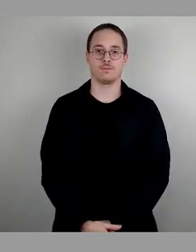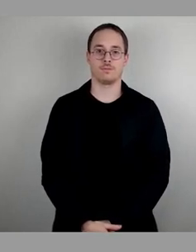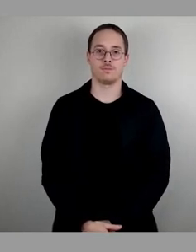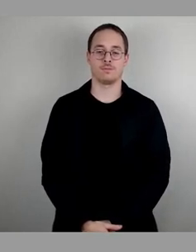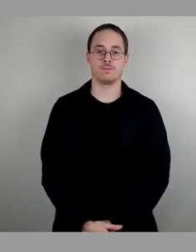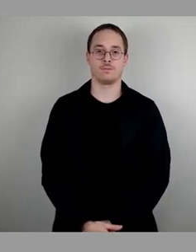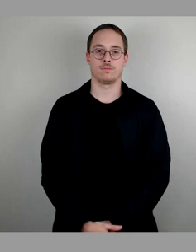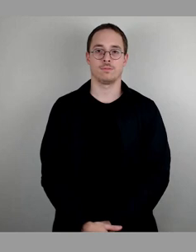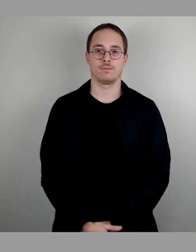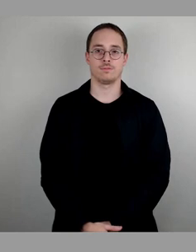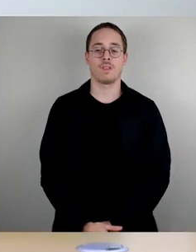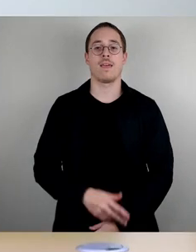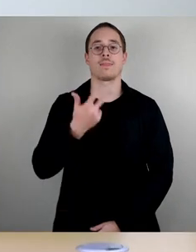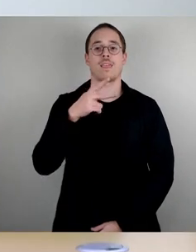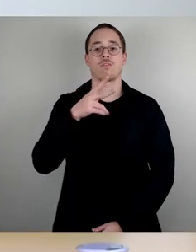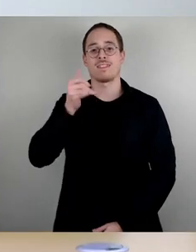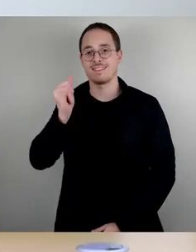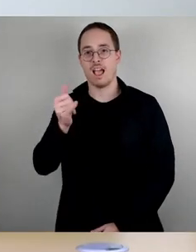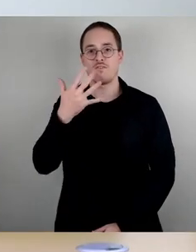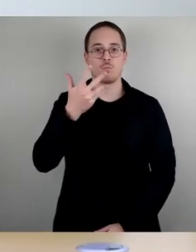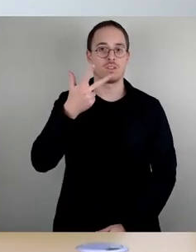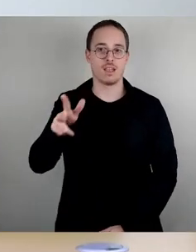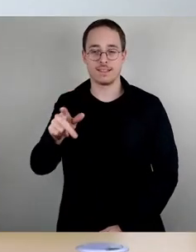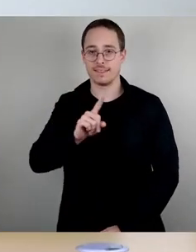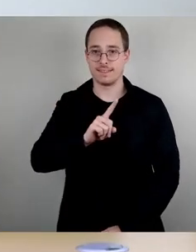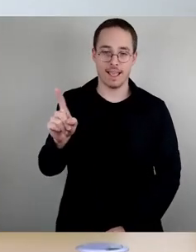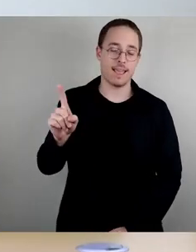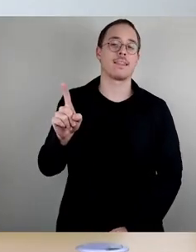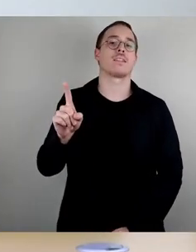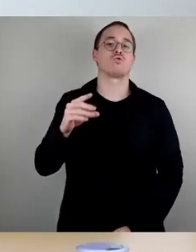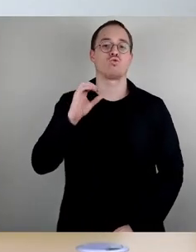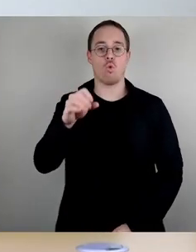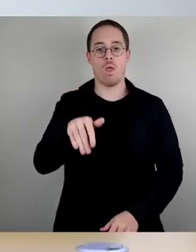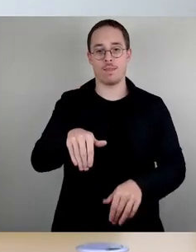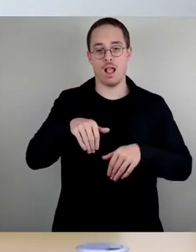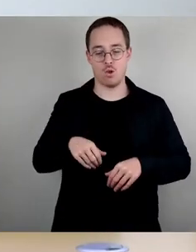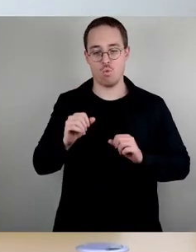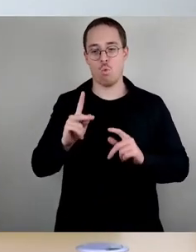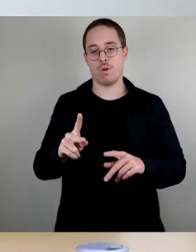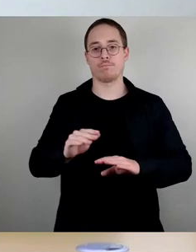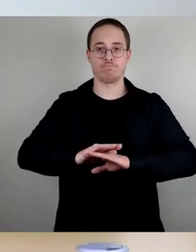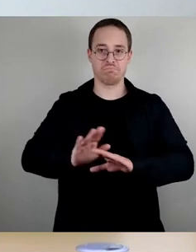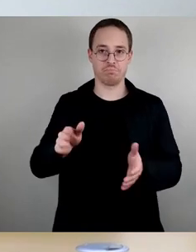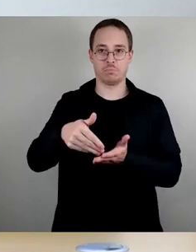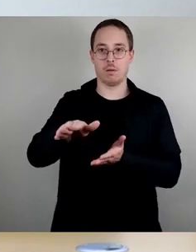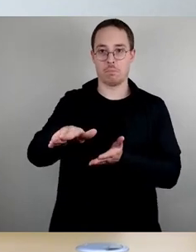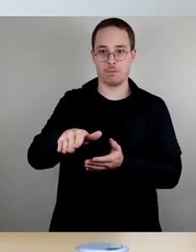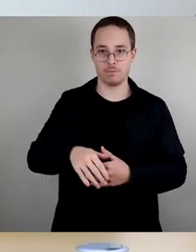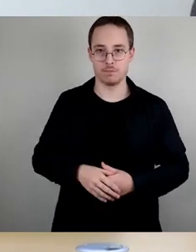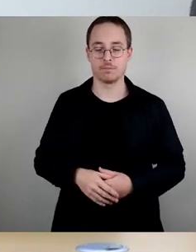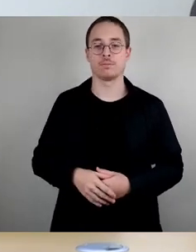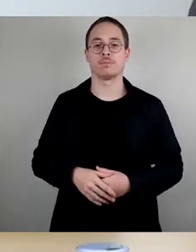Mit 33 Ja, 35 Nein, 0 Enthaltungen, keine Mehrheit bekommen. Und deshalb rufe ich jetzt den